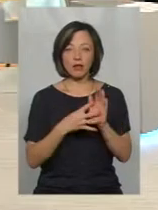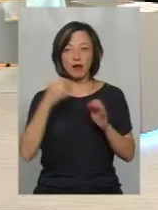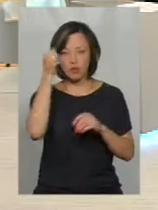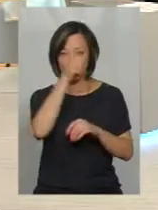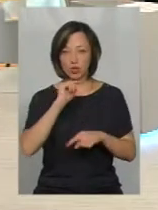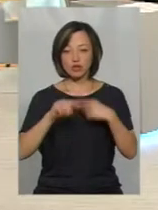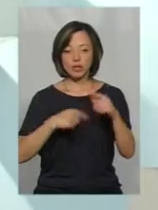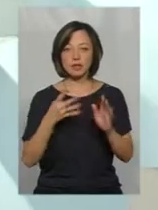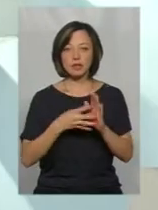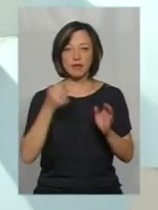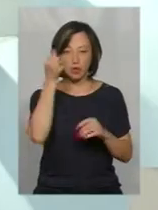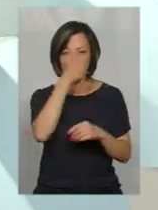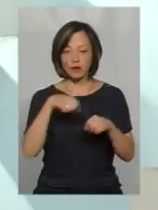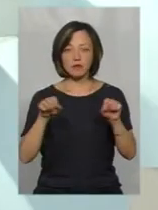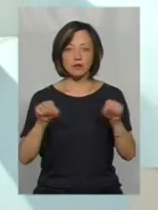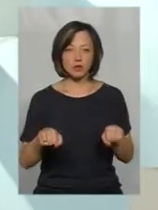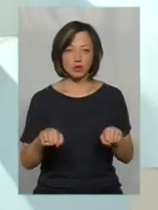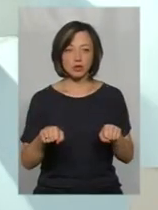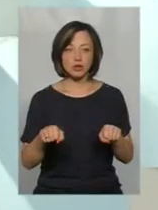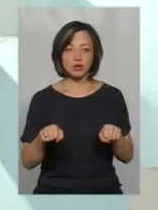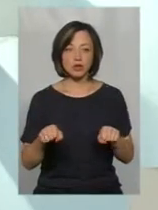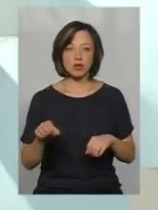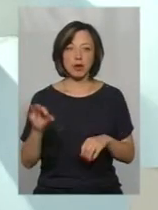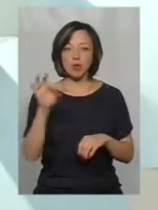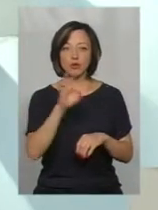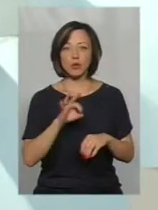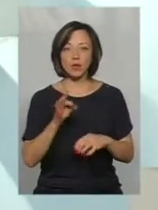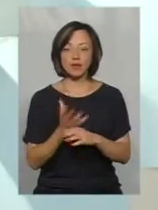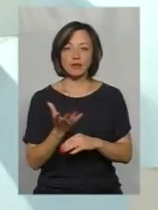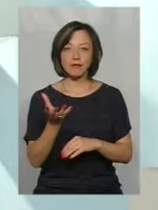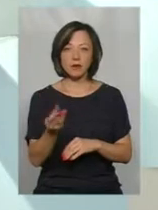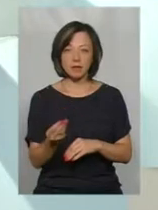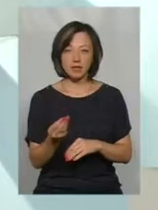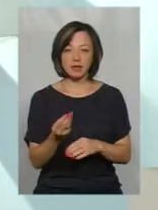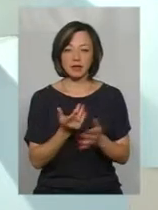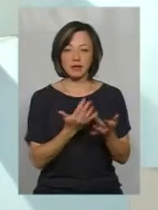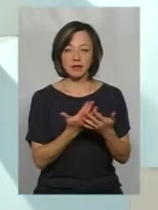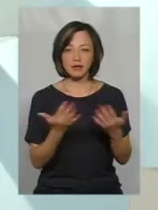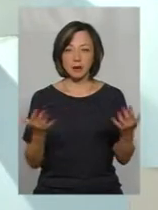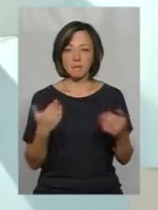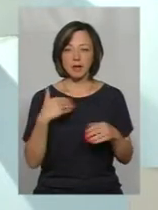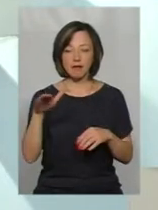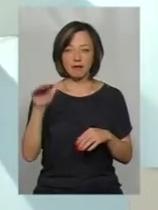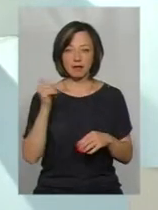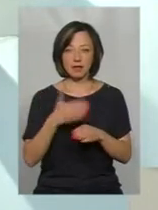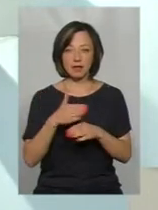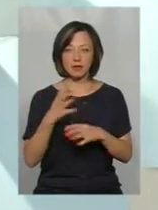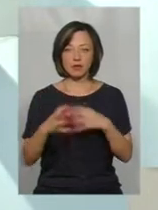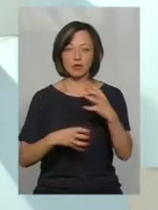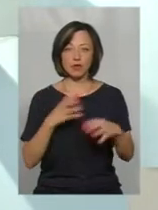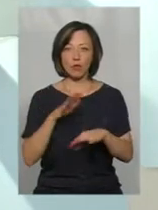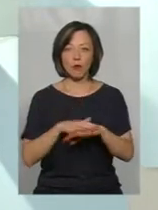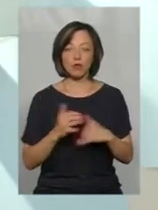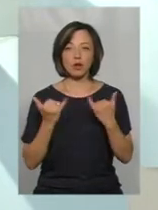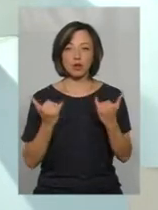зможемо його обнулити, тобто, виплатити платежі, які ми взяли в кредит у Світового банку,